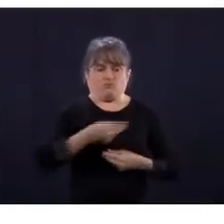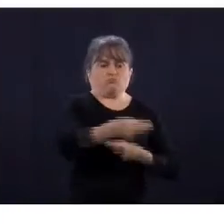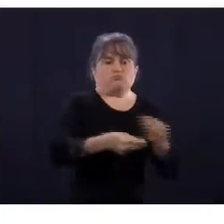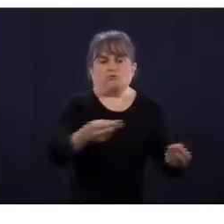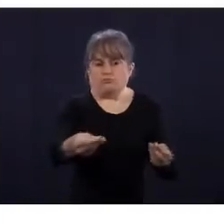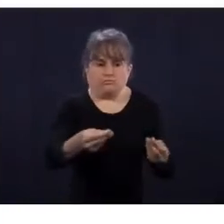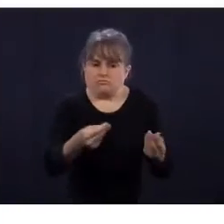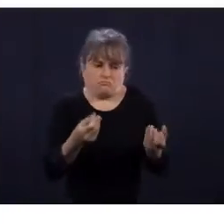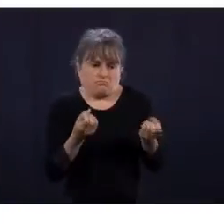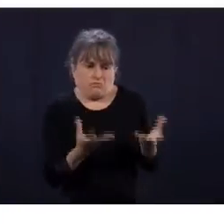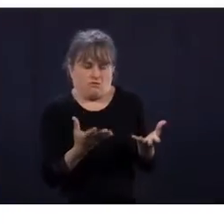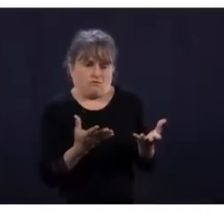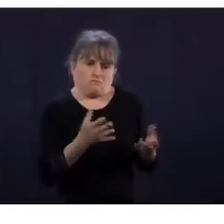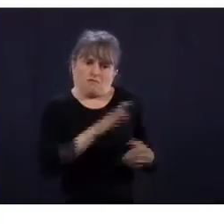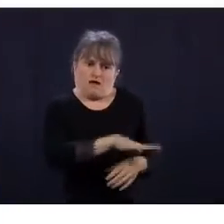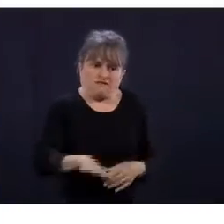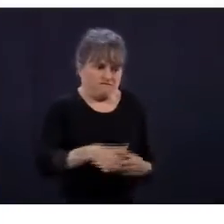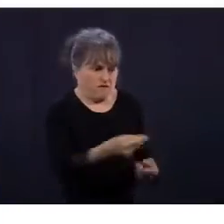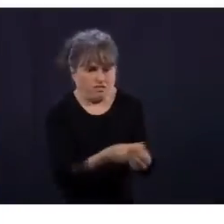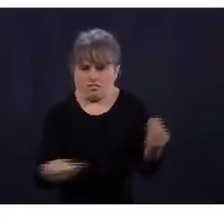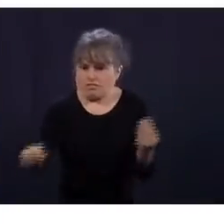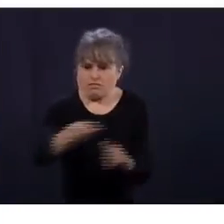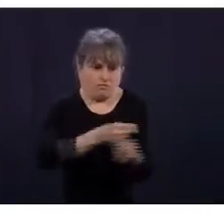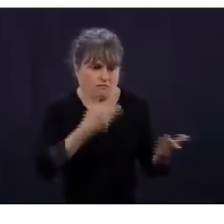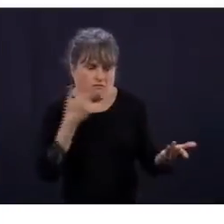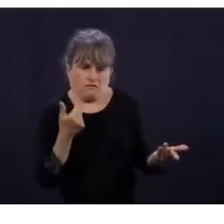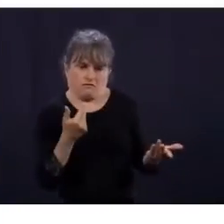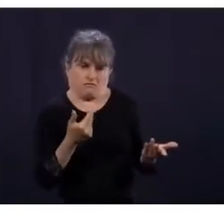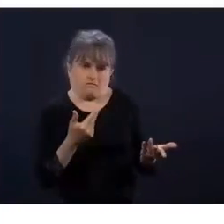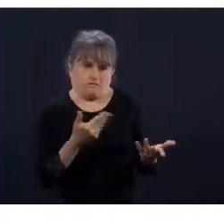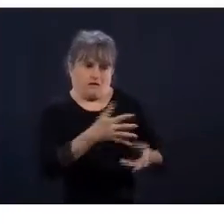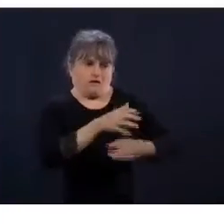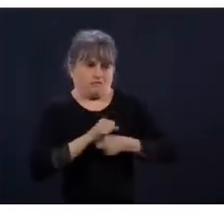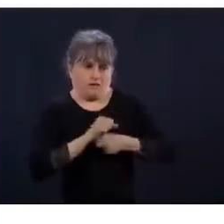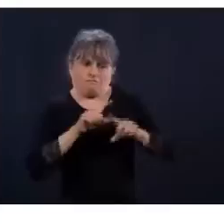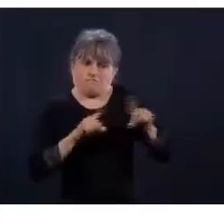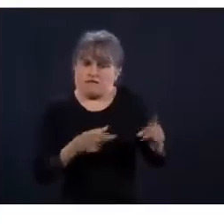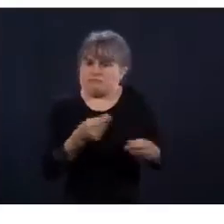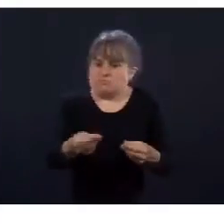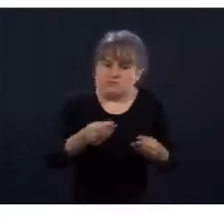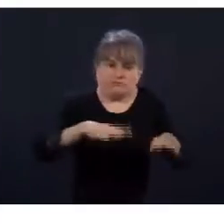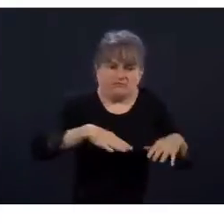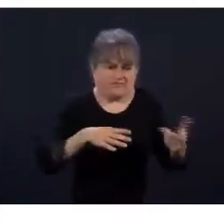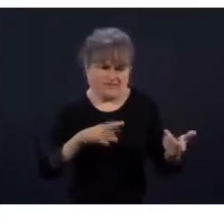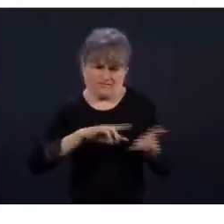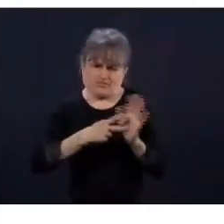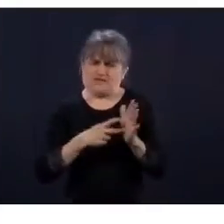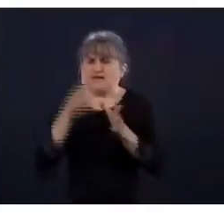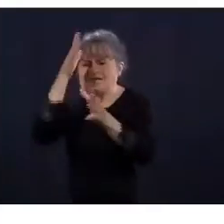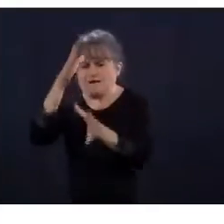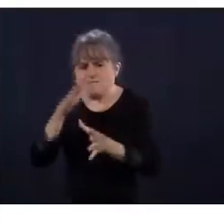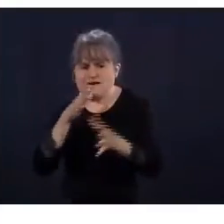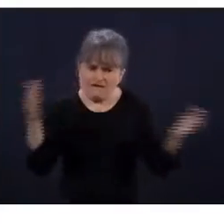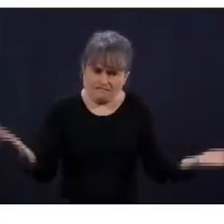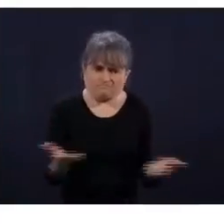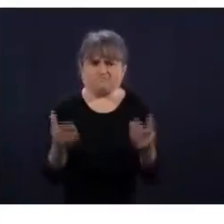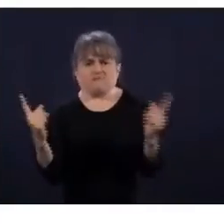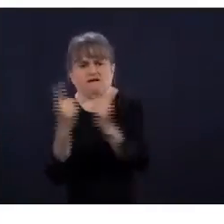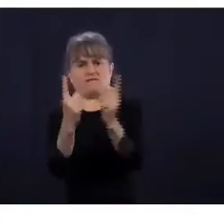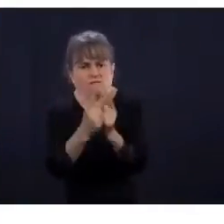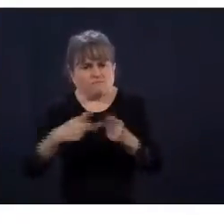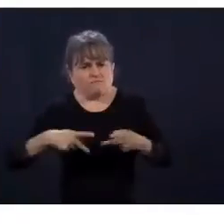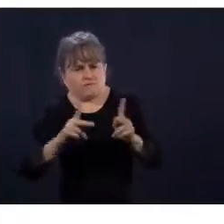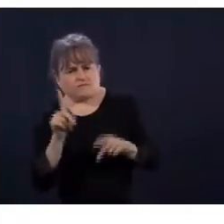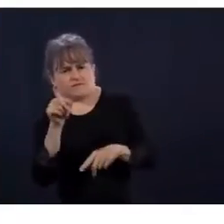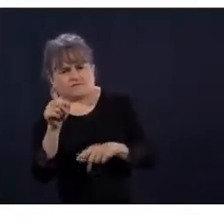infecter autant que les adultes. D'autres qui semblent dire l'inverse. Dans ce contexte-là, je vous dirais, quand on aura